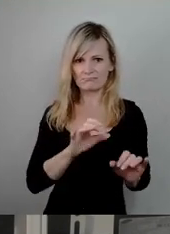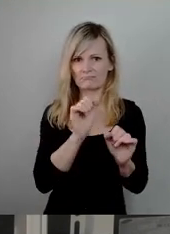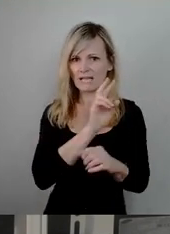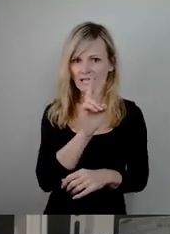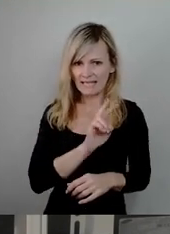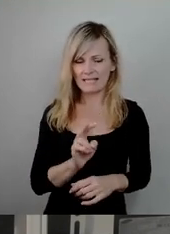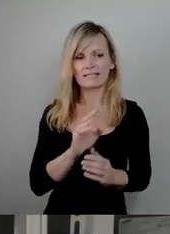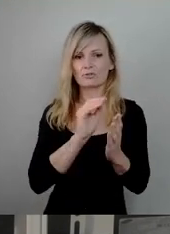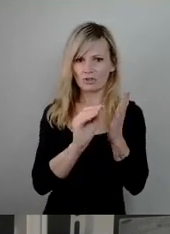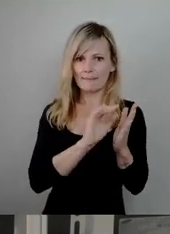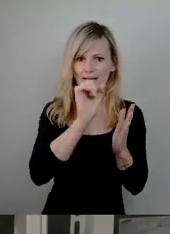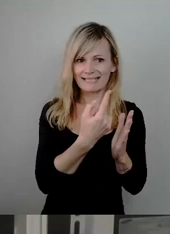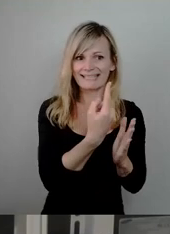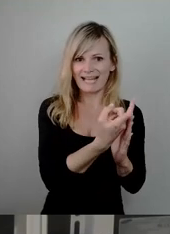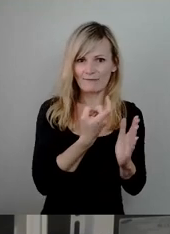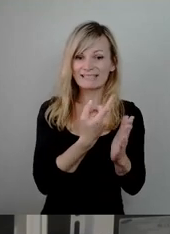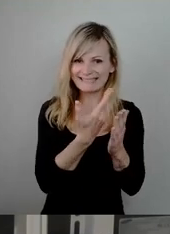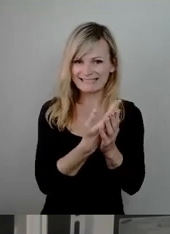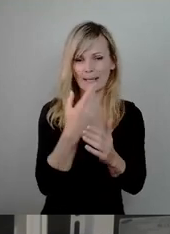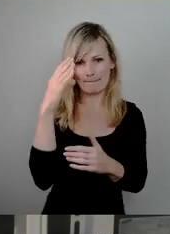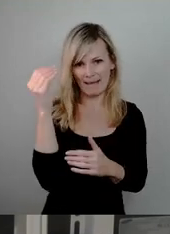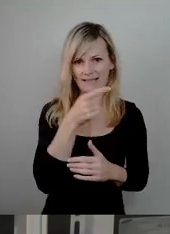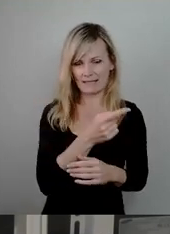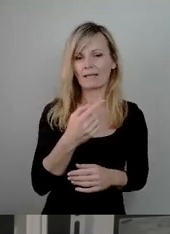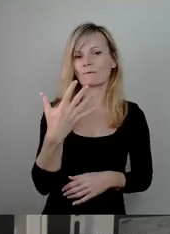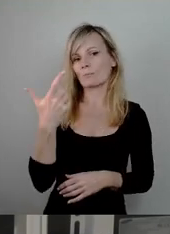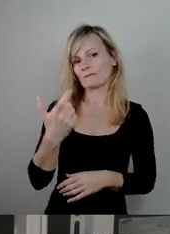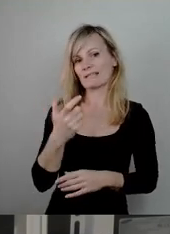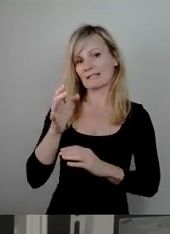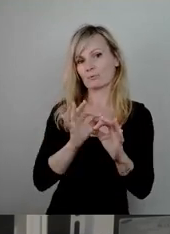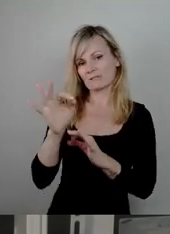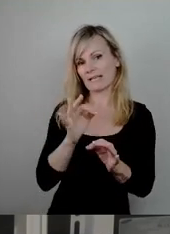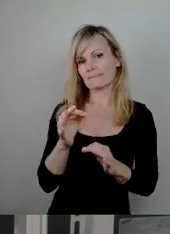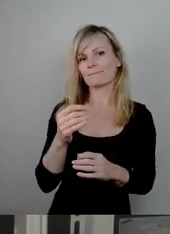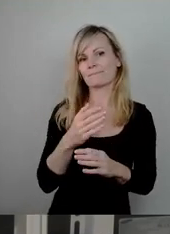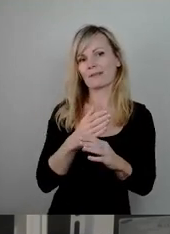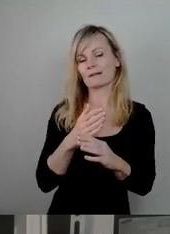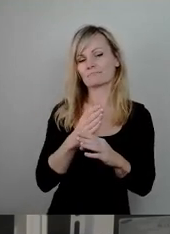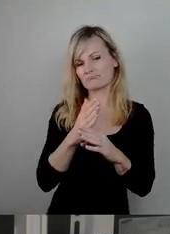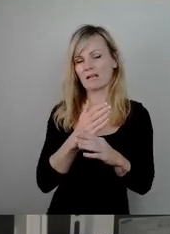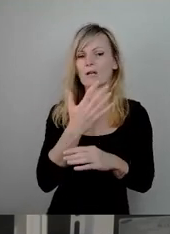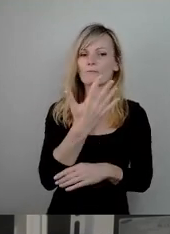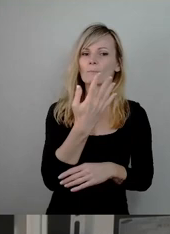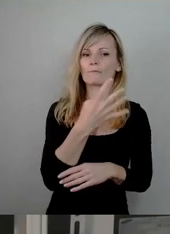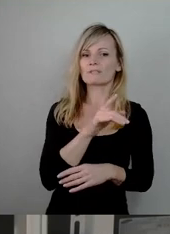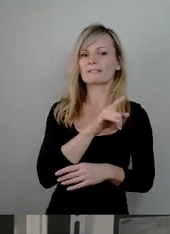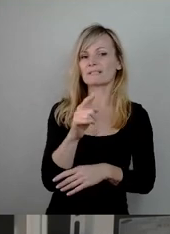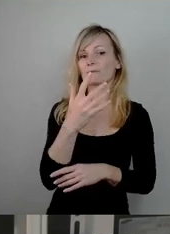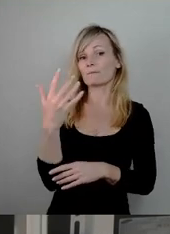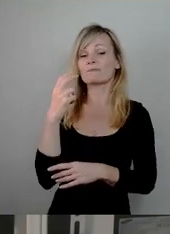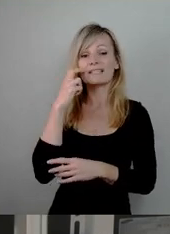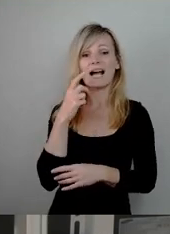Geschlechts, sind 25 Prozent, sind zwischen 45 und 55 Jahre alt und mehr als die Hälfte